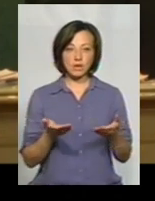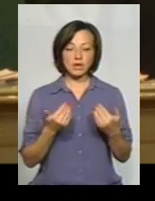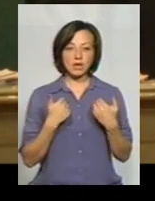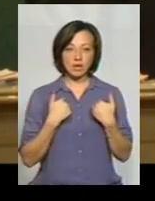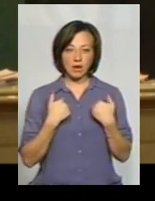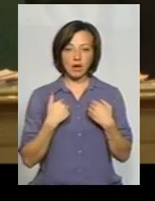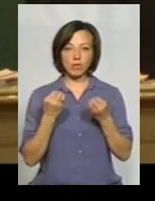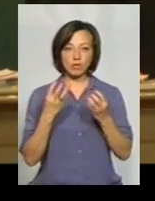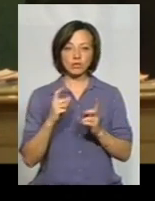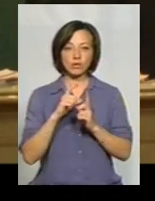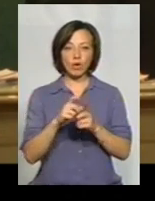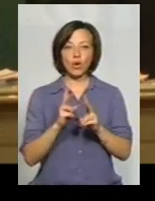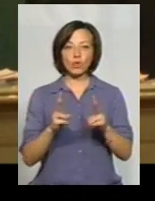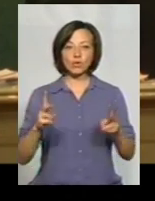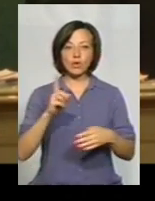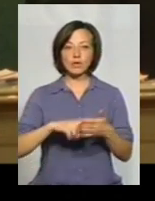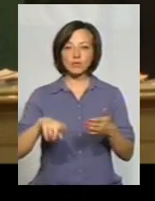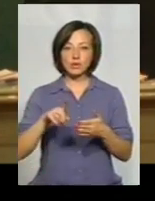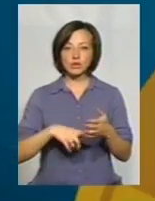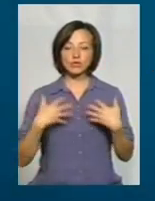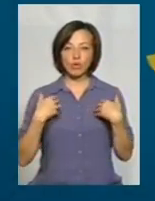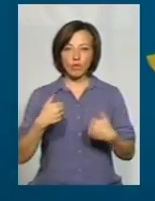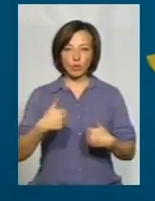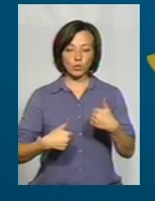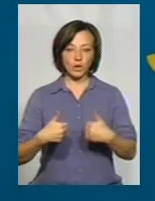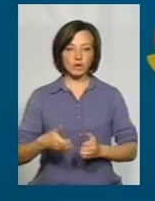відповідь. А хто відміняв нормальну здобу конкуренцію?